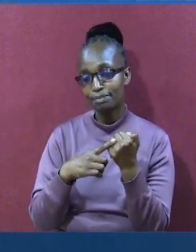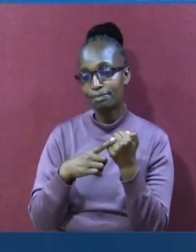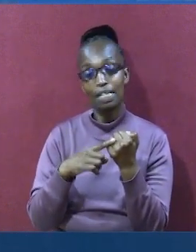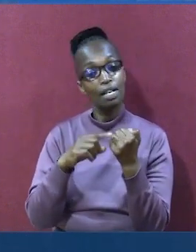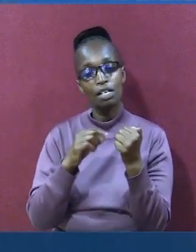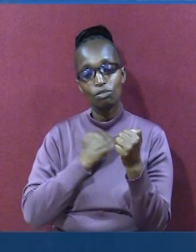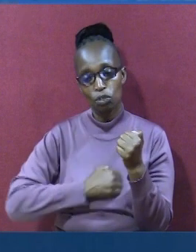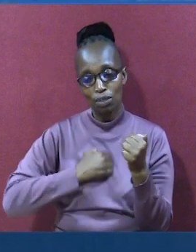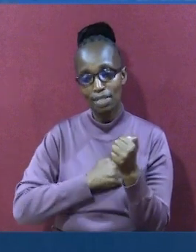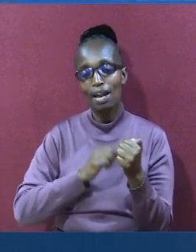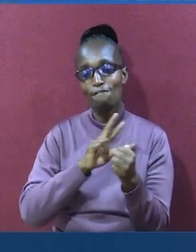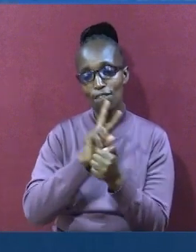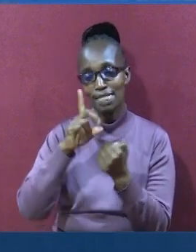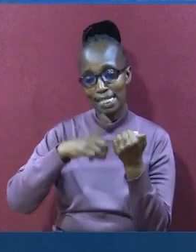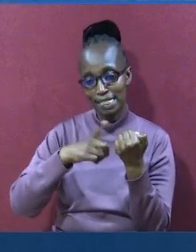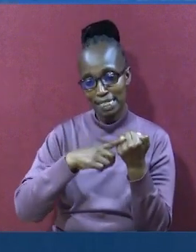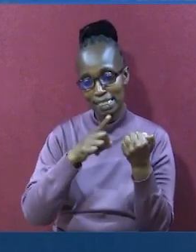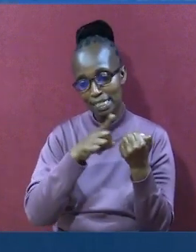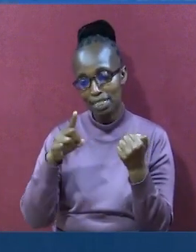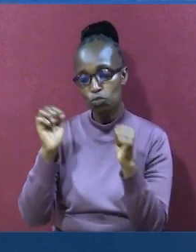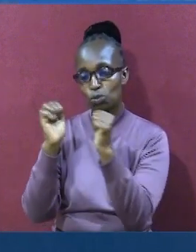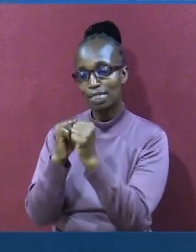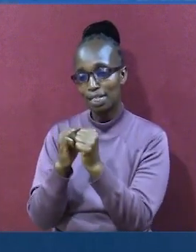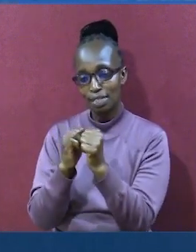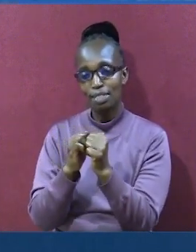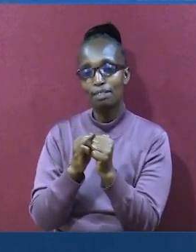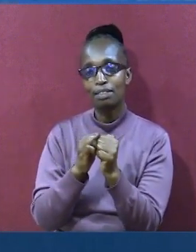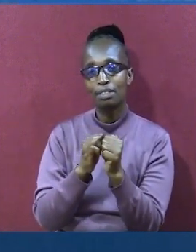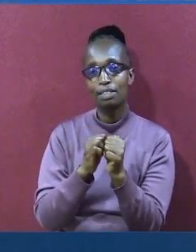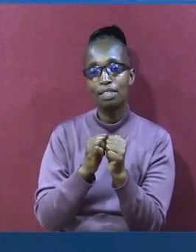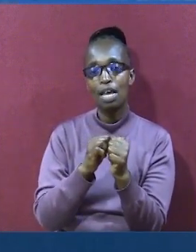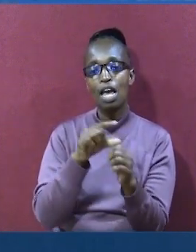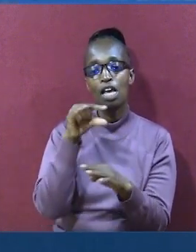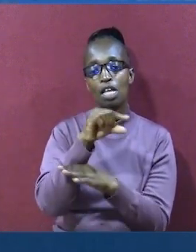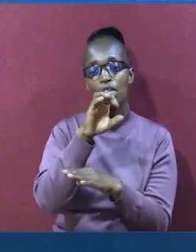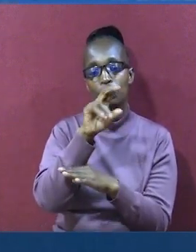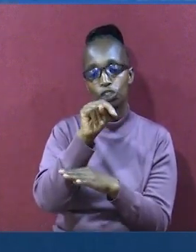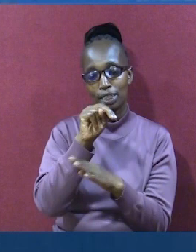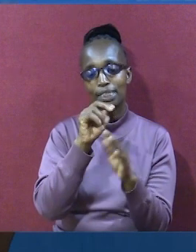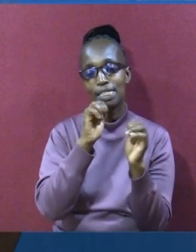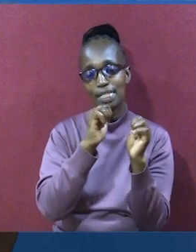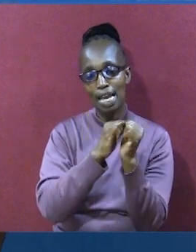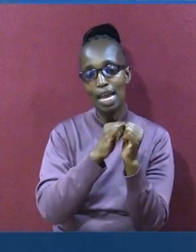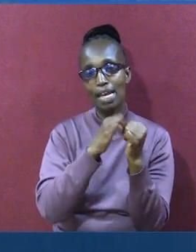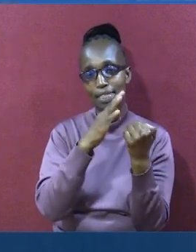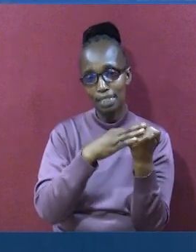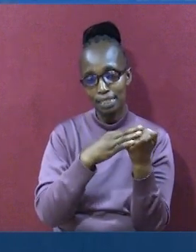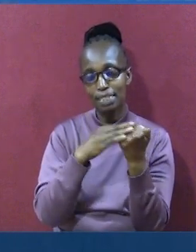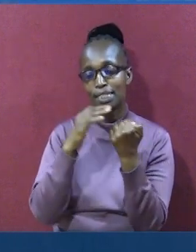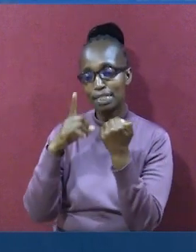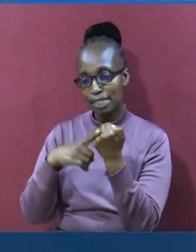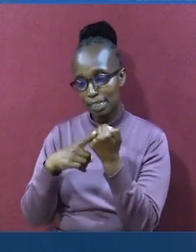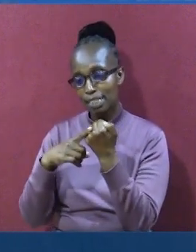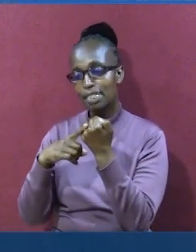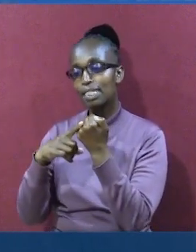wa kumi. Mstari wa sita. Tufike mstari wa kumi. Mwanzo kuminanani. Mstari wa sita. Tufike